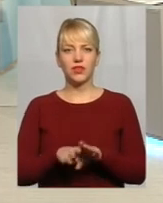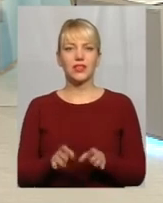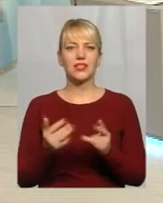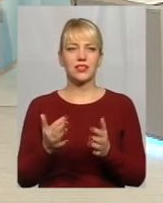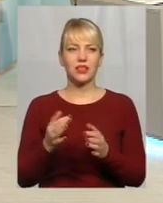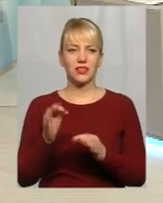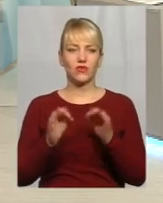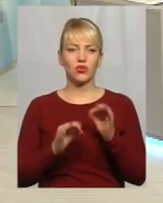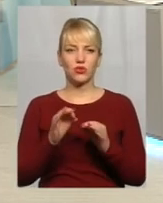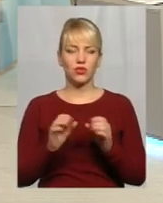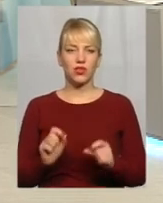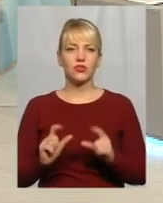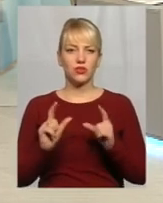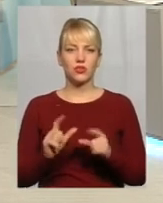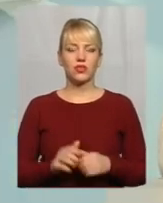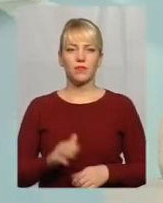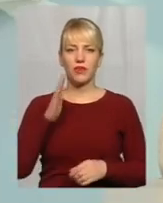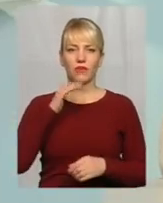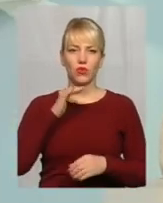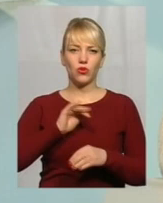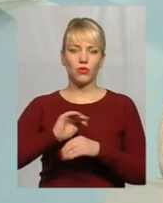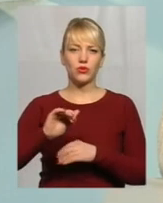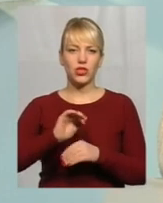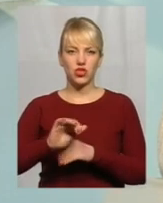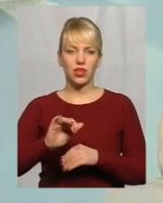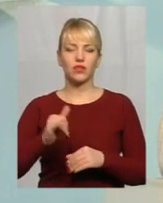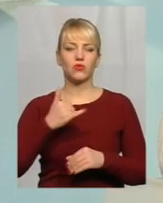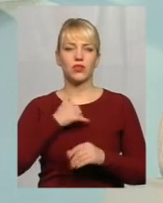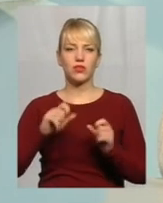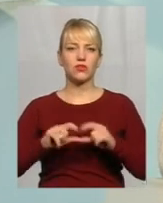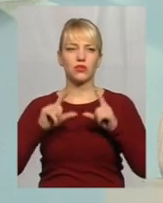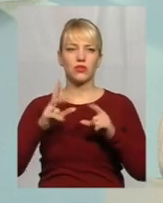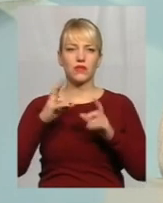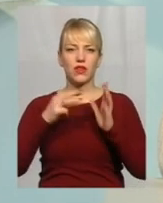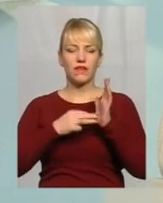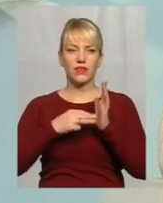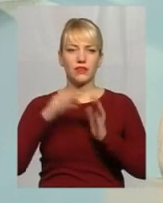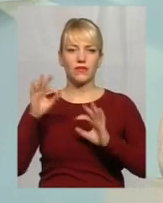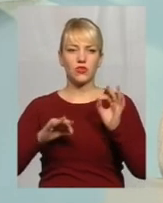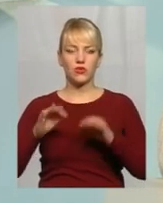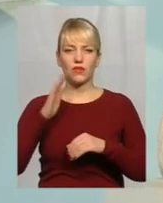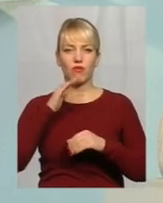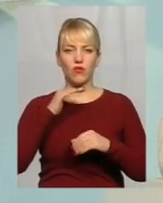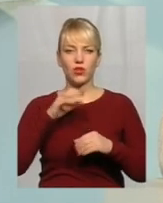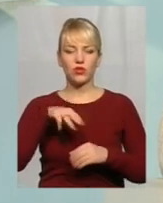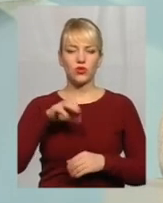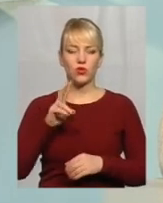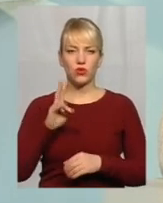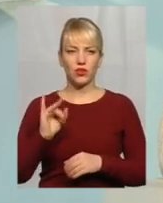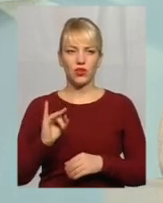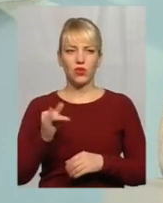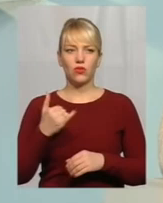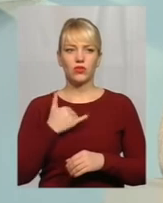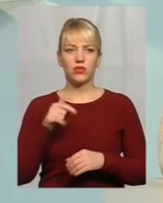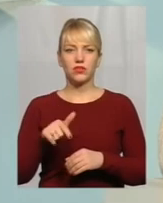зросли? Водопостачання зросло в нас на 8%, а водовідведення в цілому не